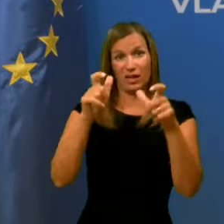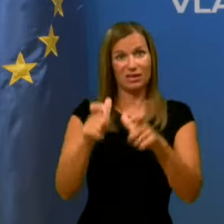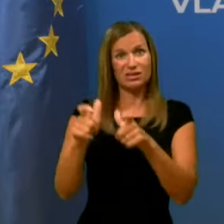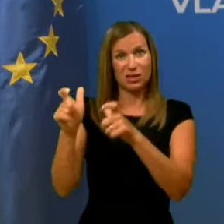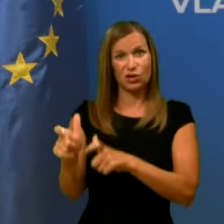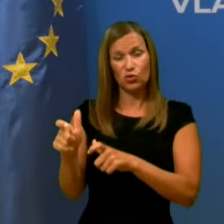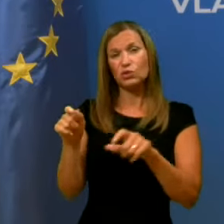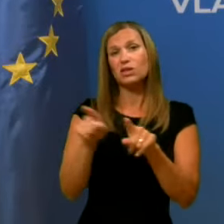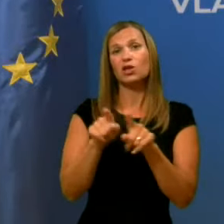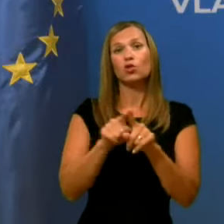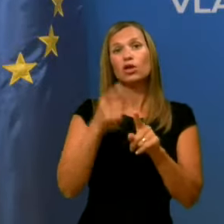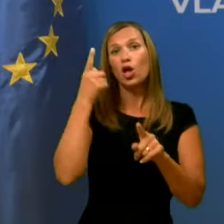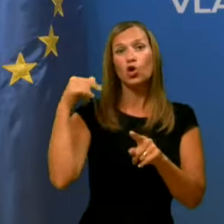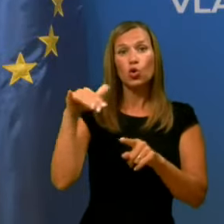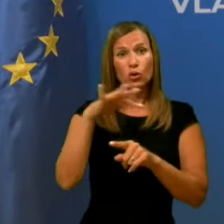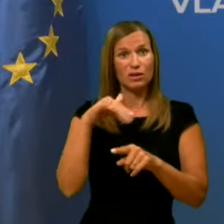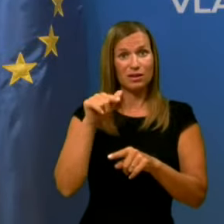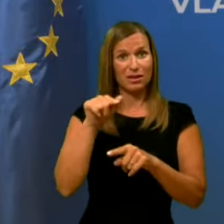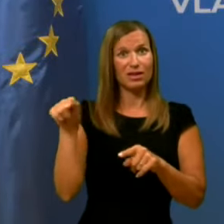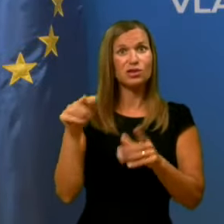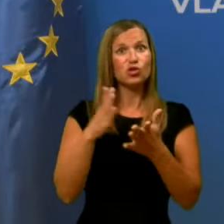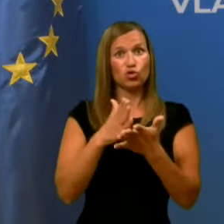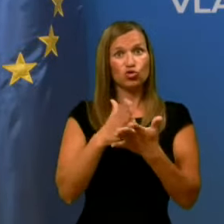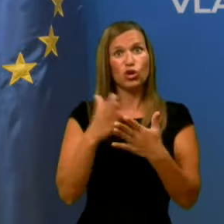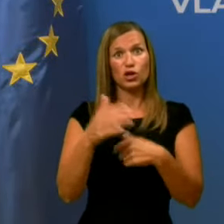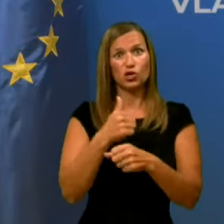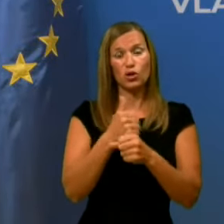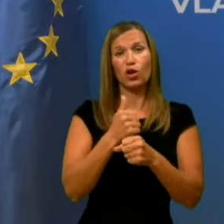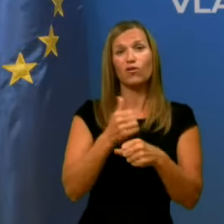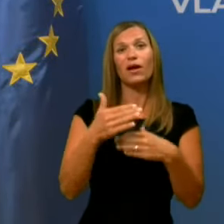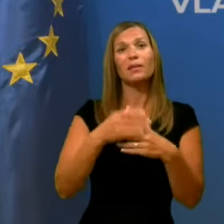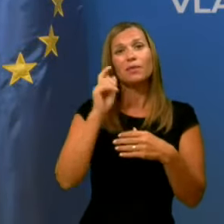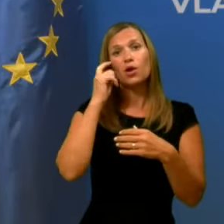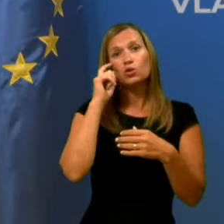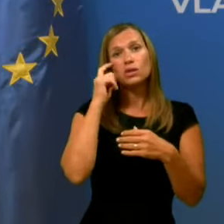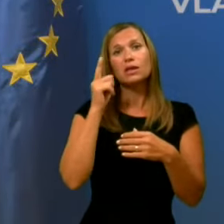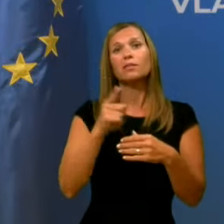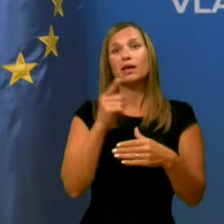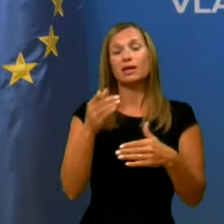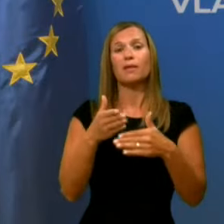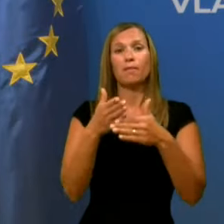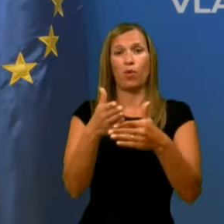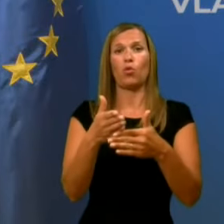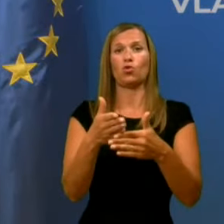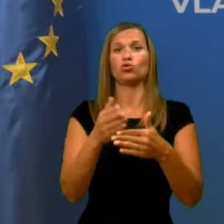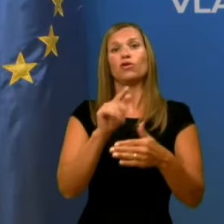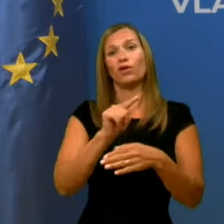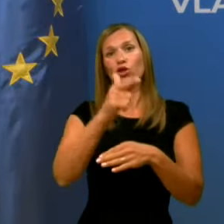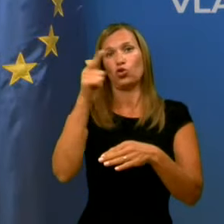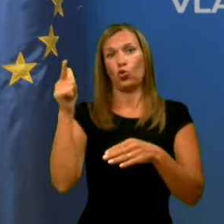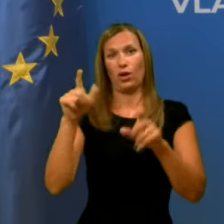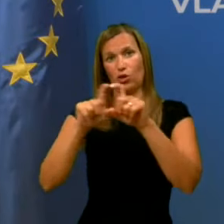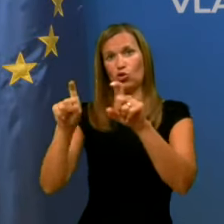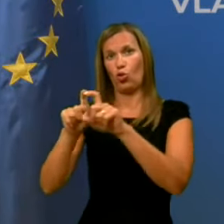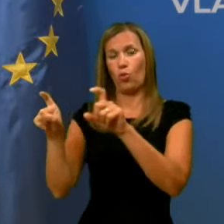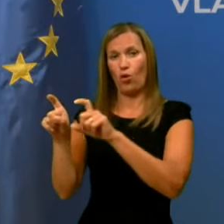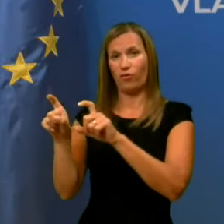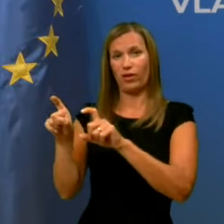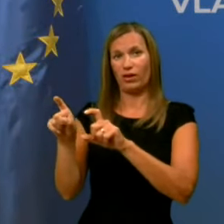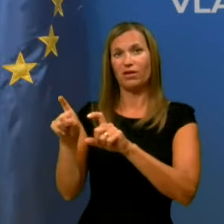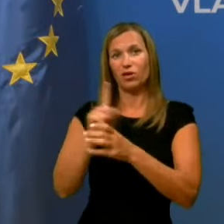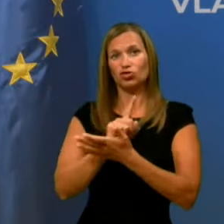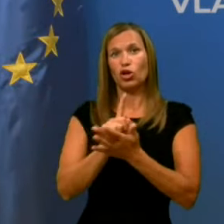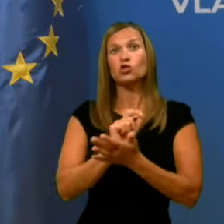tudi ljudi, ki so že sodelovali pri oskrbi in pomoči v drugih domovih v času prvega vala.